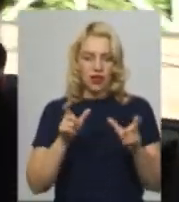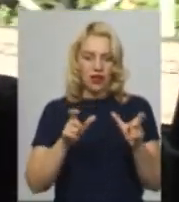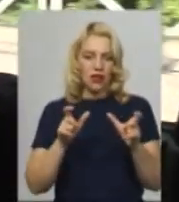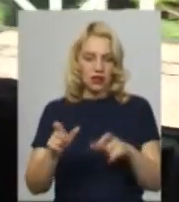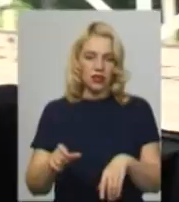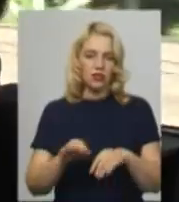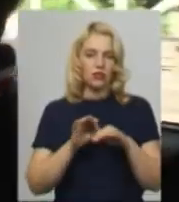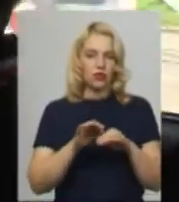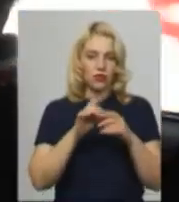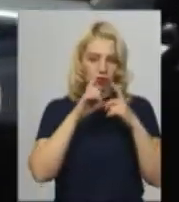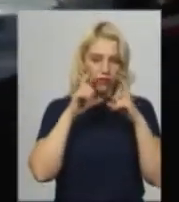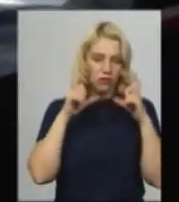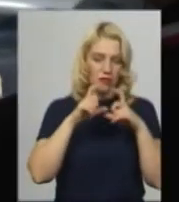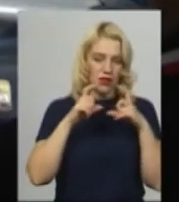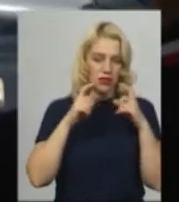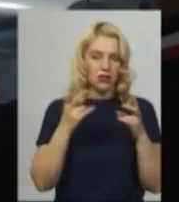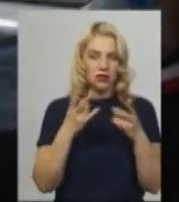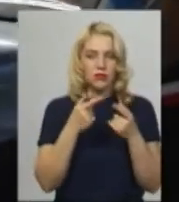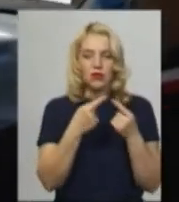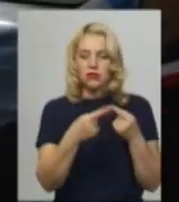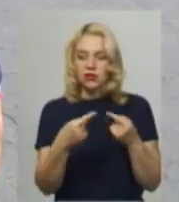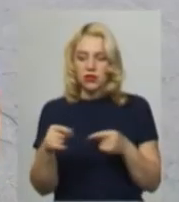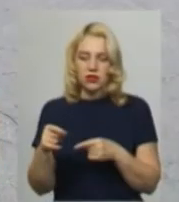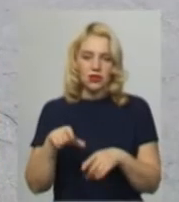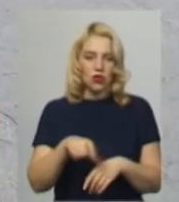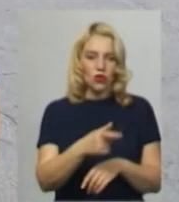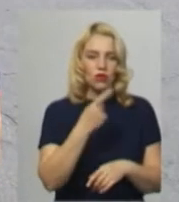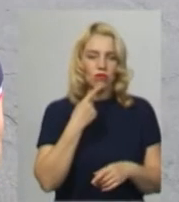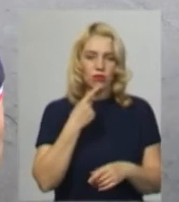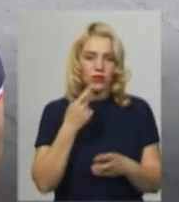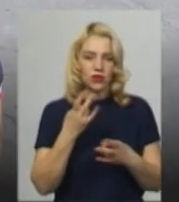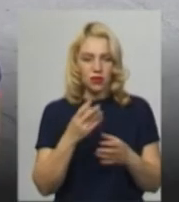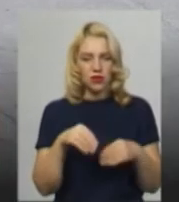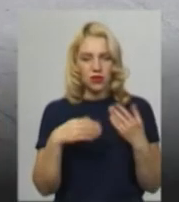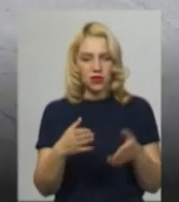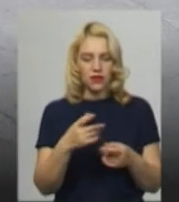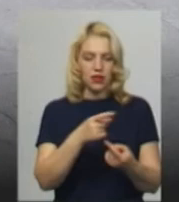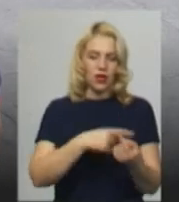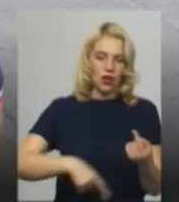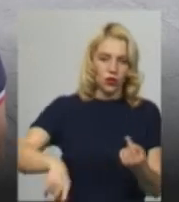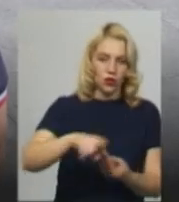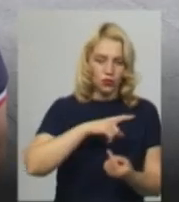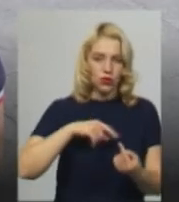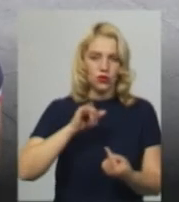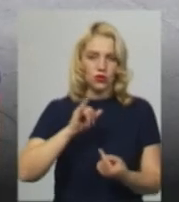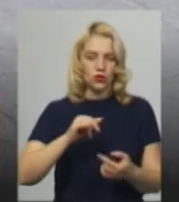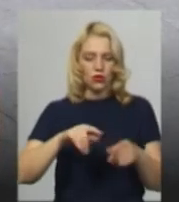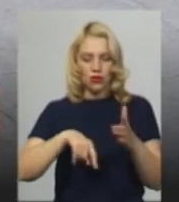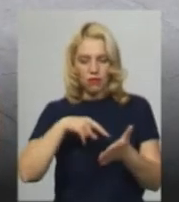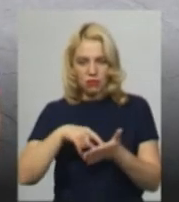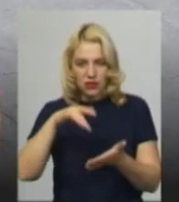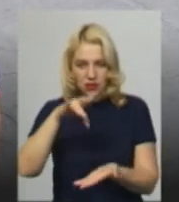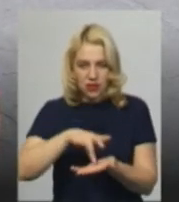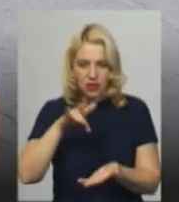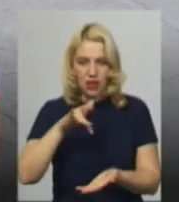без змін. Їздити потрібно на різних дорогах, додає Петро Заричан. Їм треба надавати і об'їзну, і по місту, і площадку.